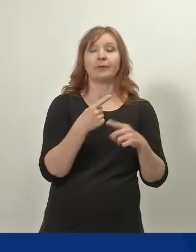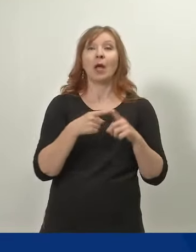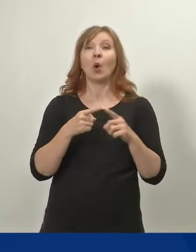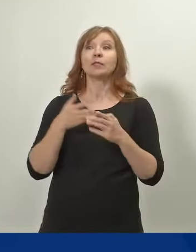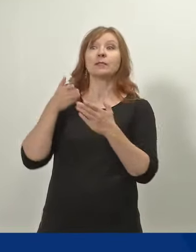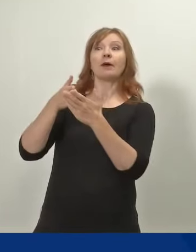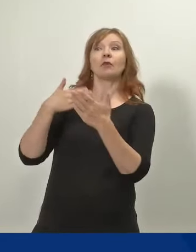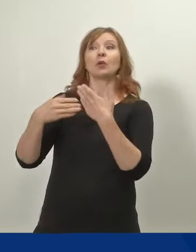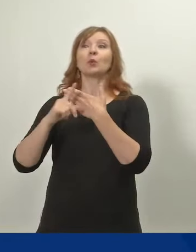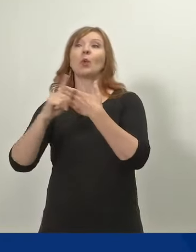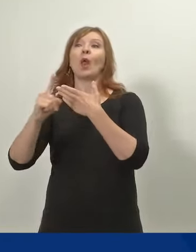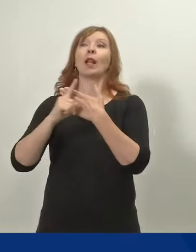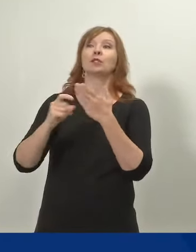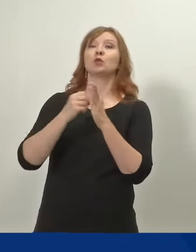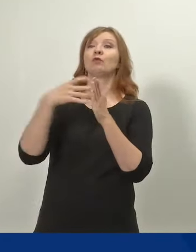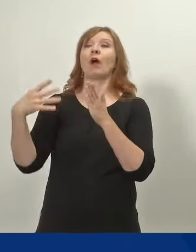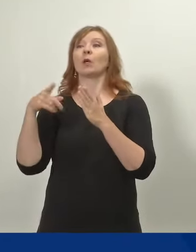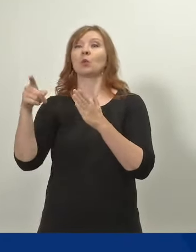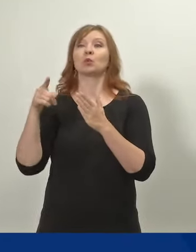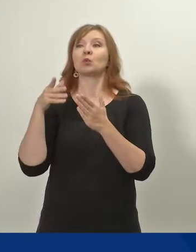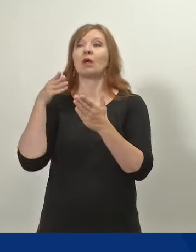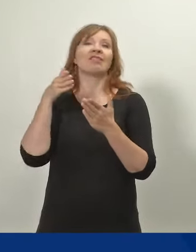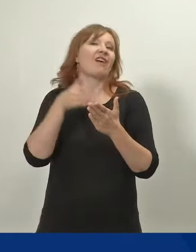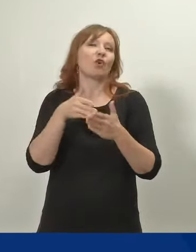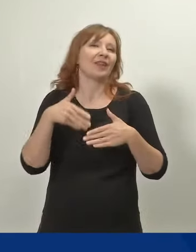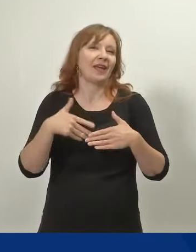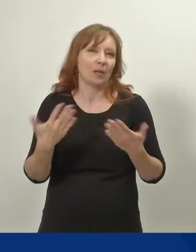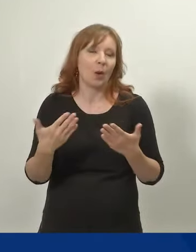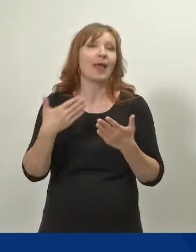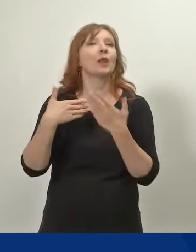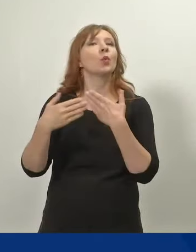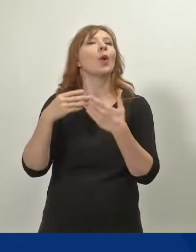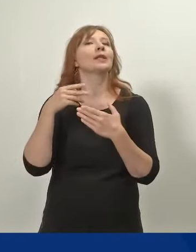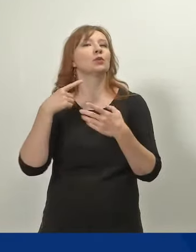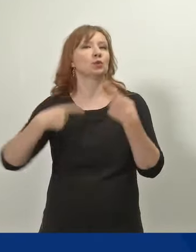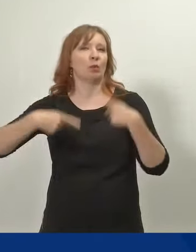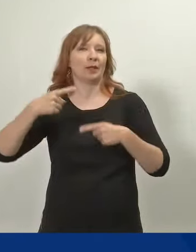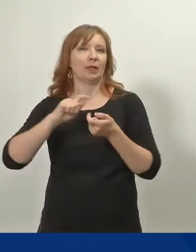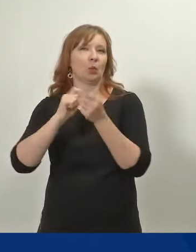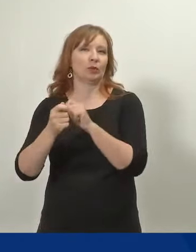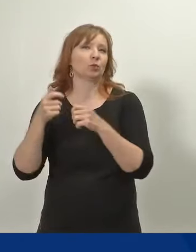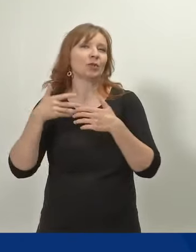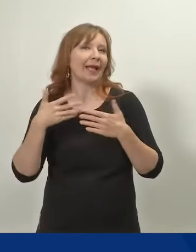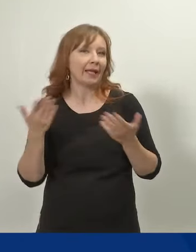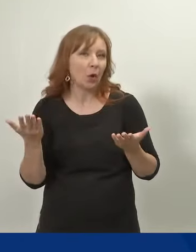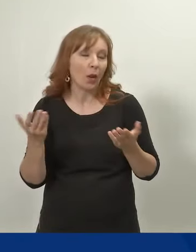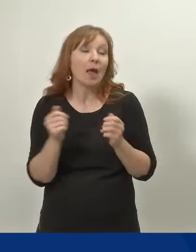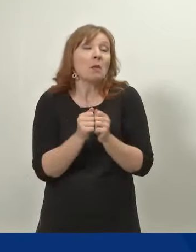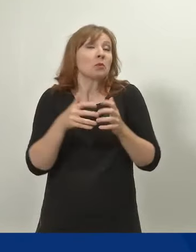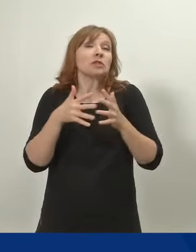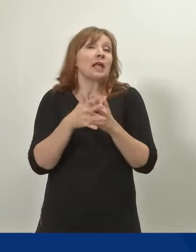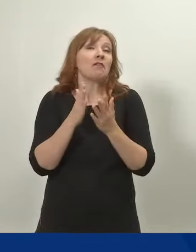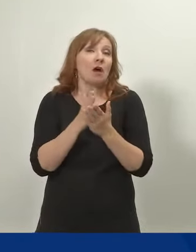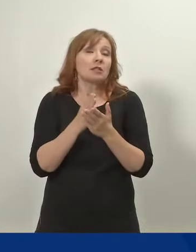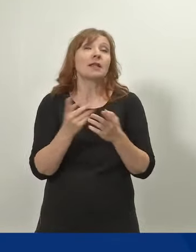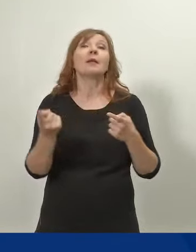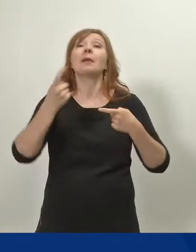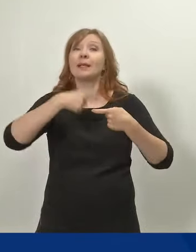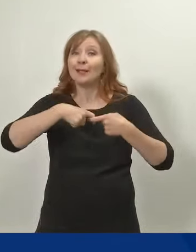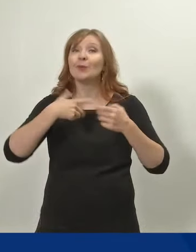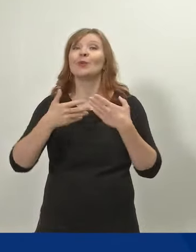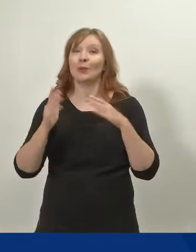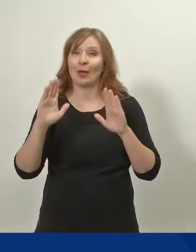työllisyysvaikutuksia, eikä tämä sinänsä ole työllisyyspoliittinen uudistus. Mutta totta kai tämä kytkeytyy